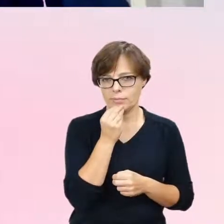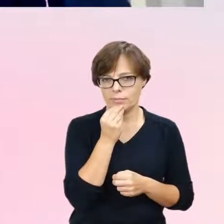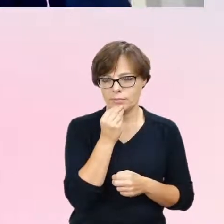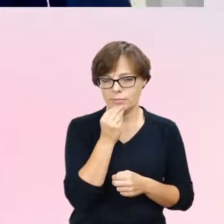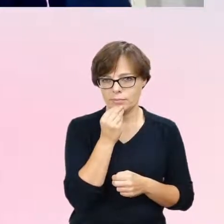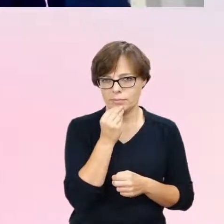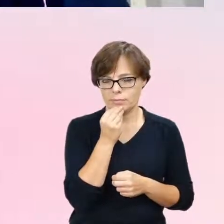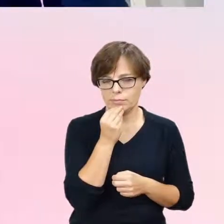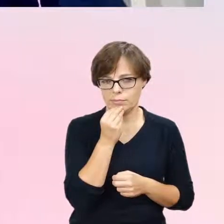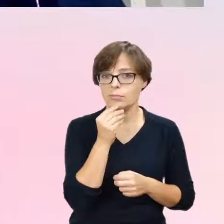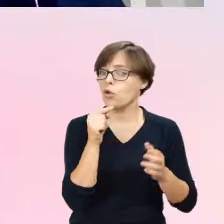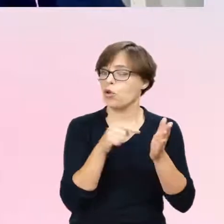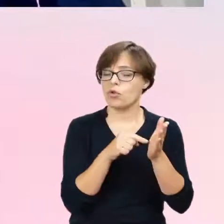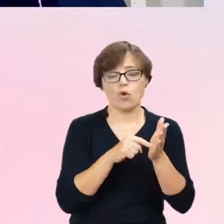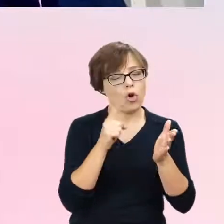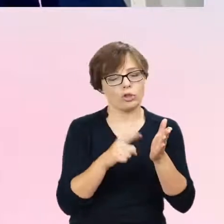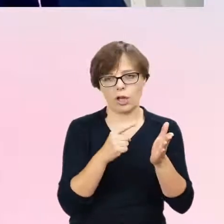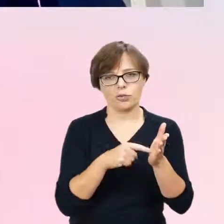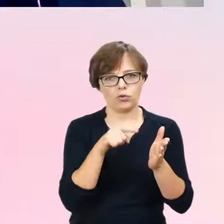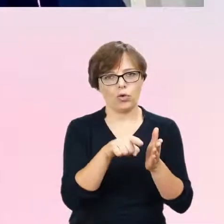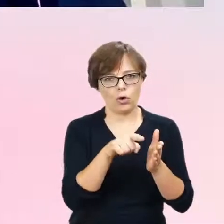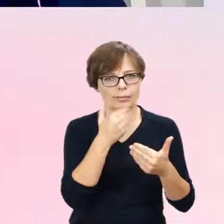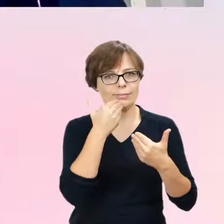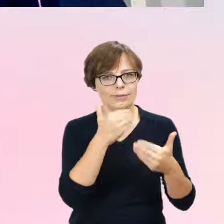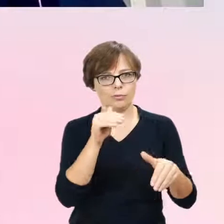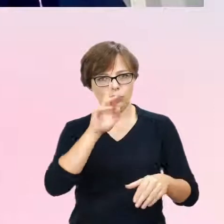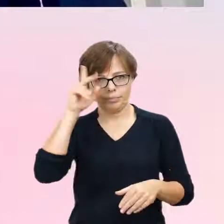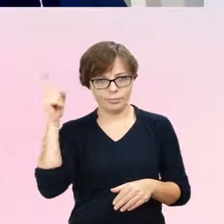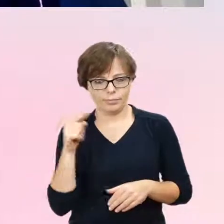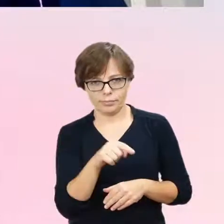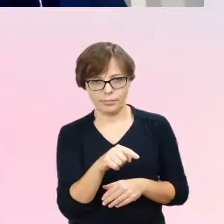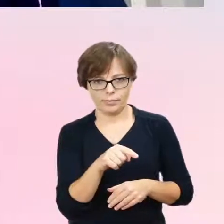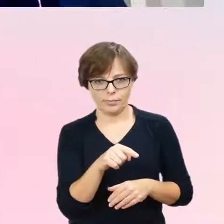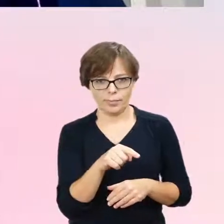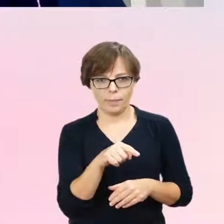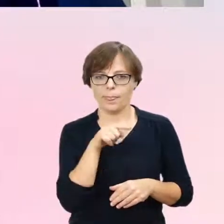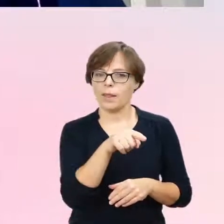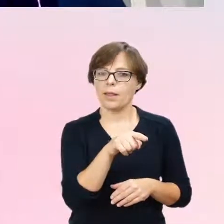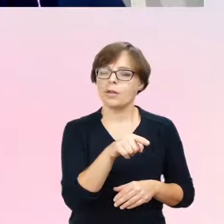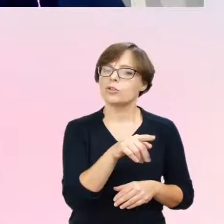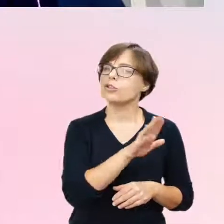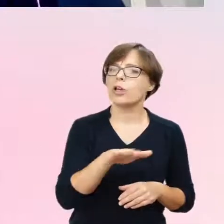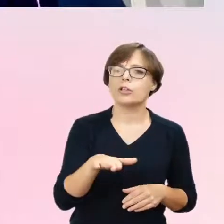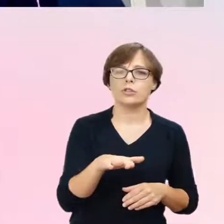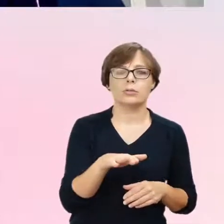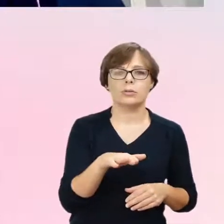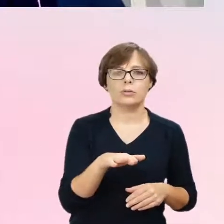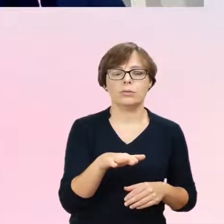wyznacznik, znaczy często te dzieci przyjmują ten objaw związany z